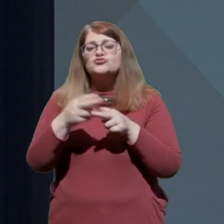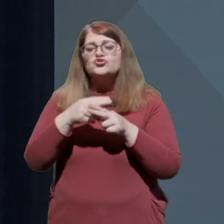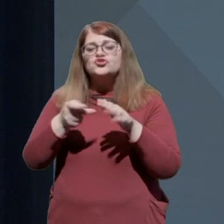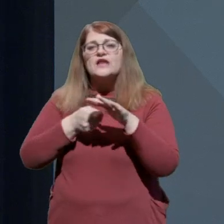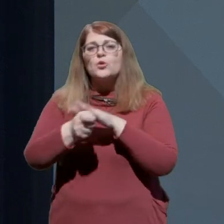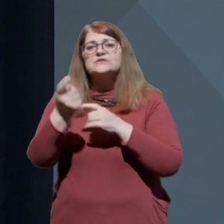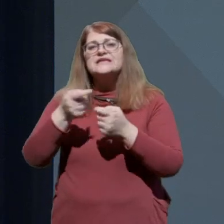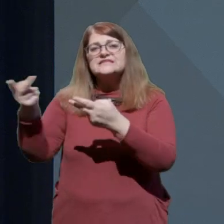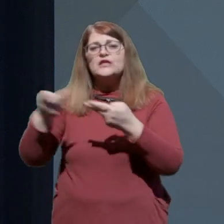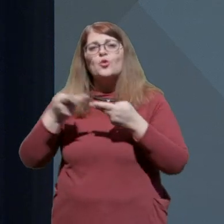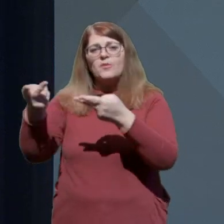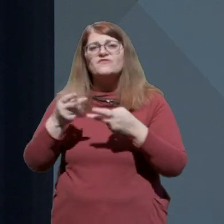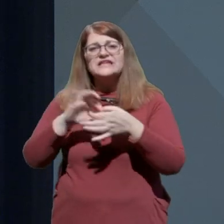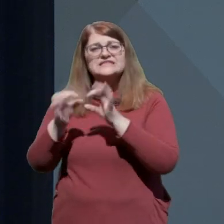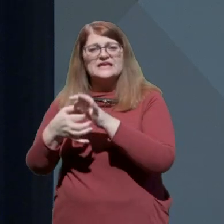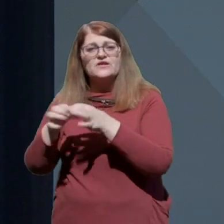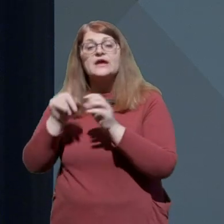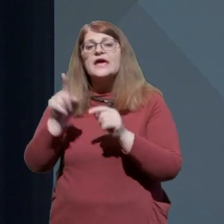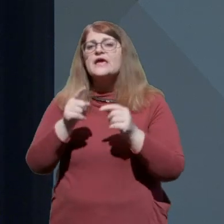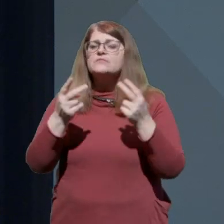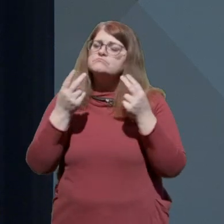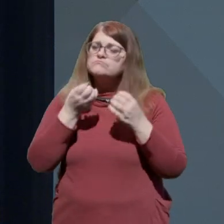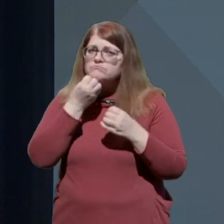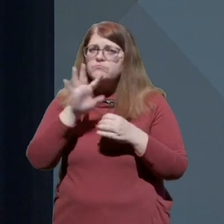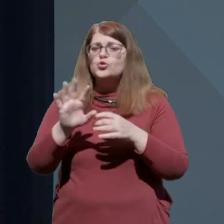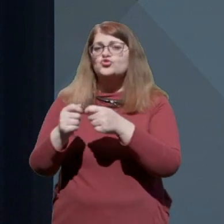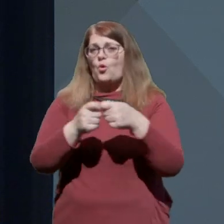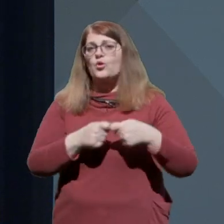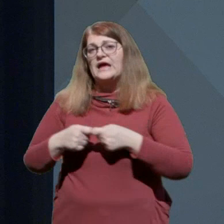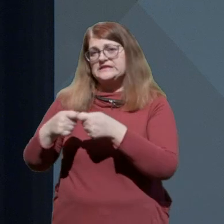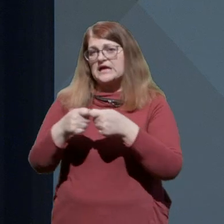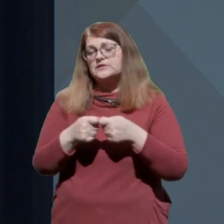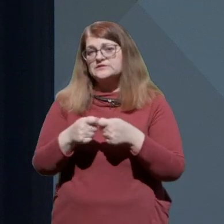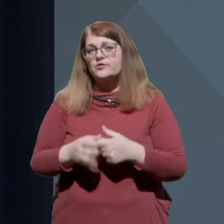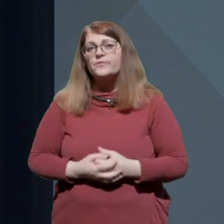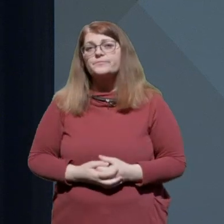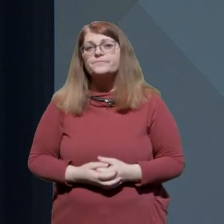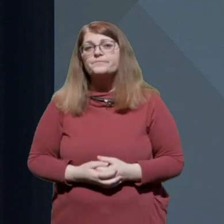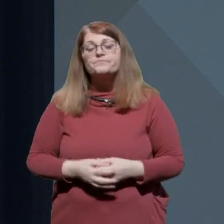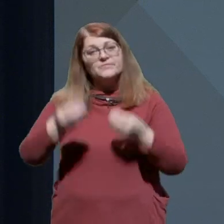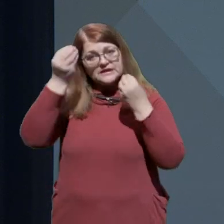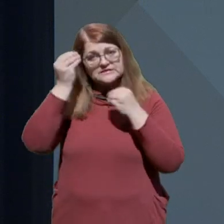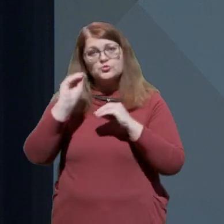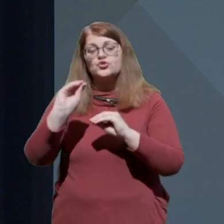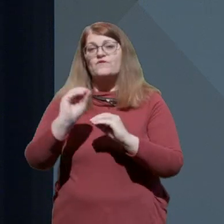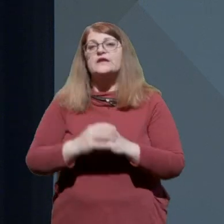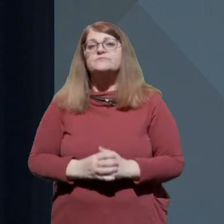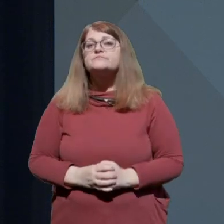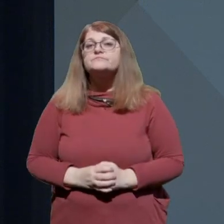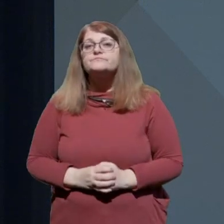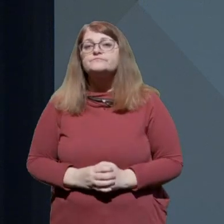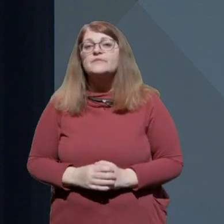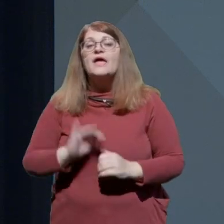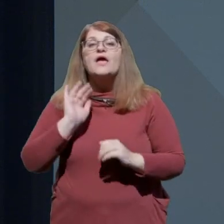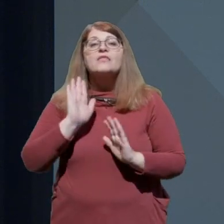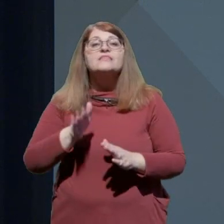dobovitelskih verik in bistveno boljšo organizacijo. Spoštovani, naj bo